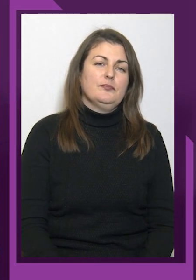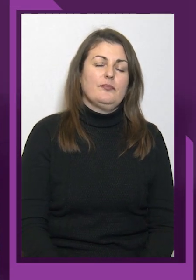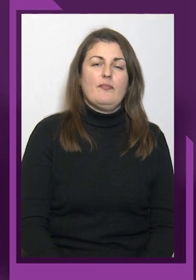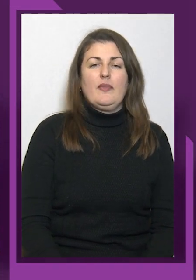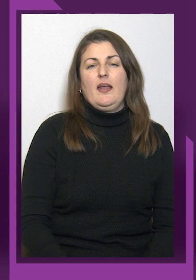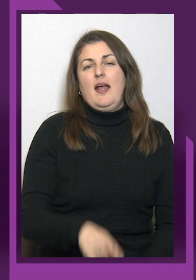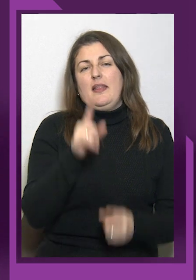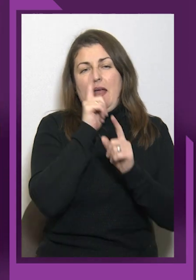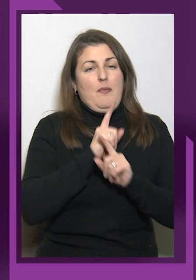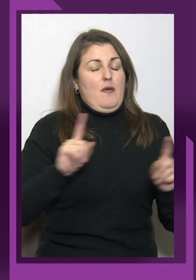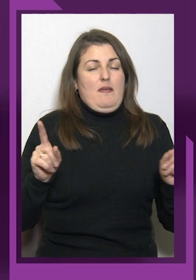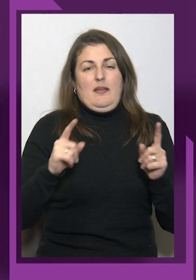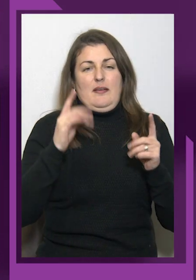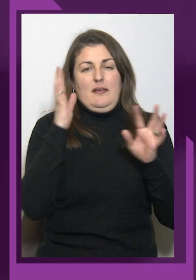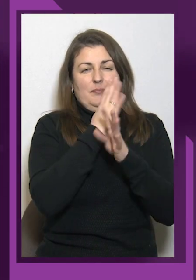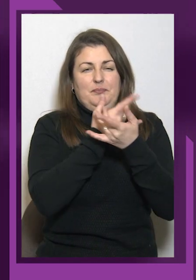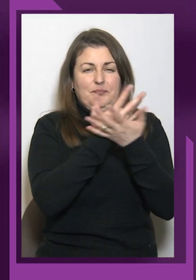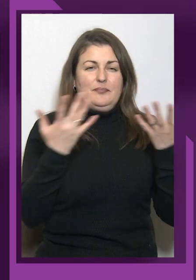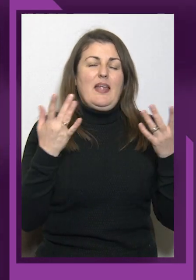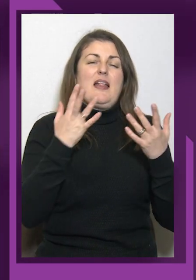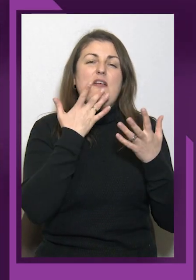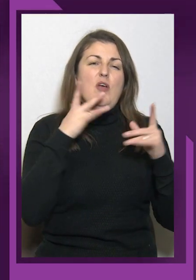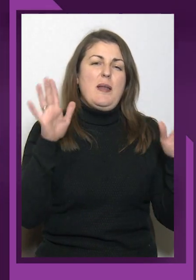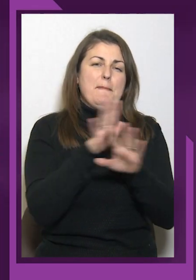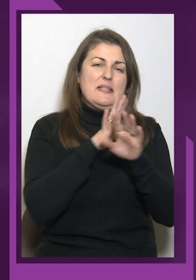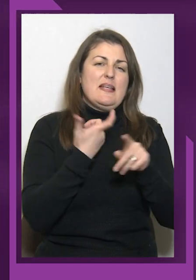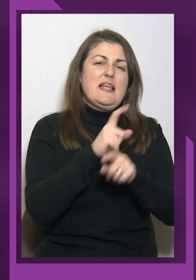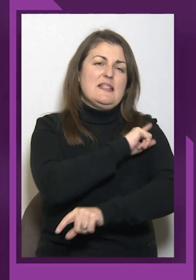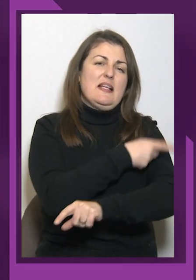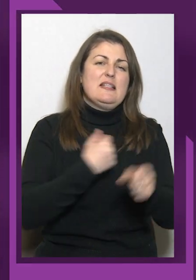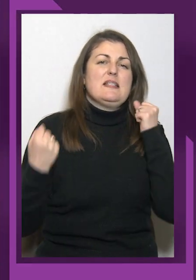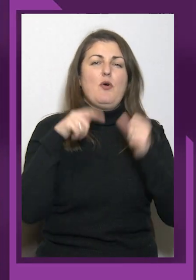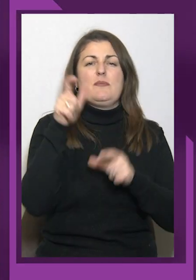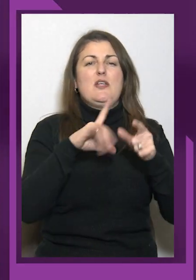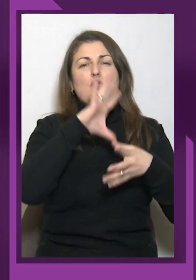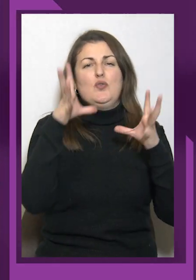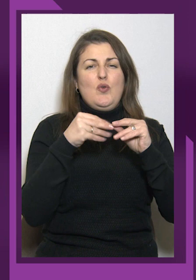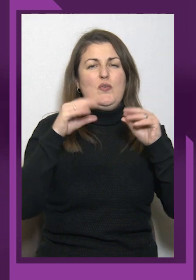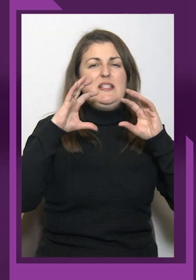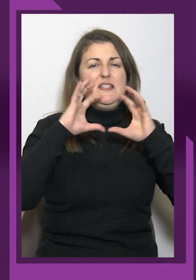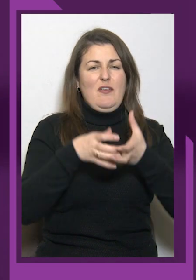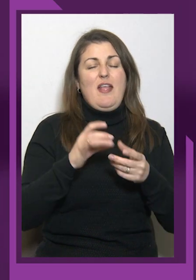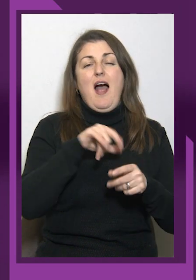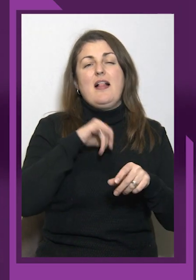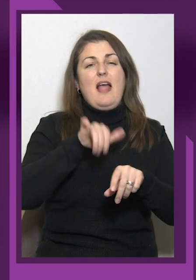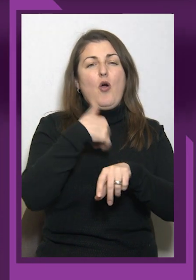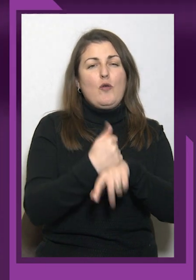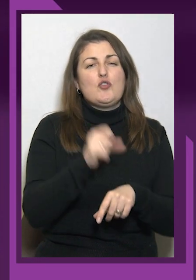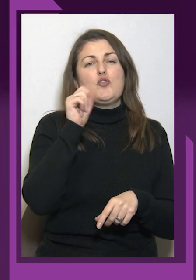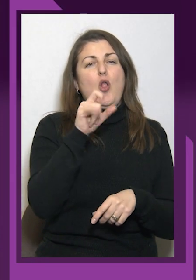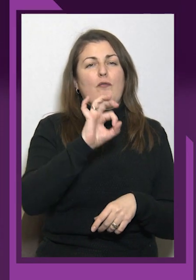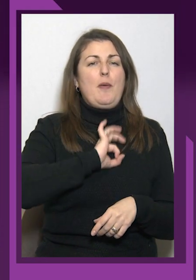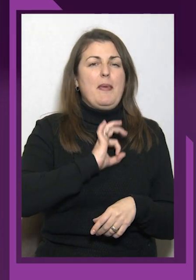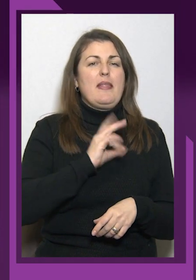Неймовірні краєвиди, національні пісні, найсильніші спортсмени з усього світу, але найголовніше – золота